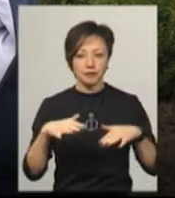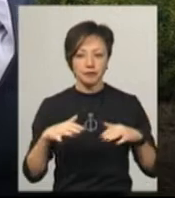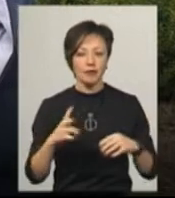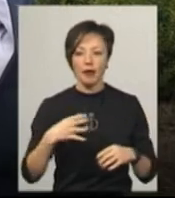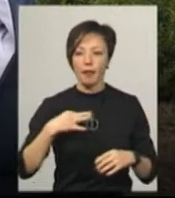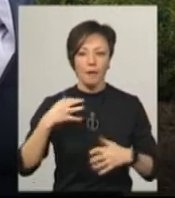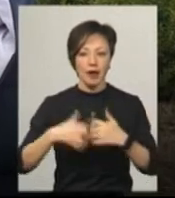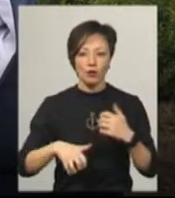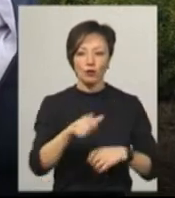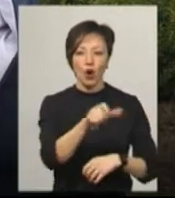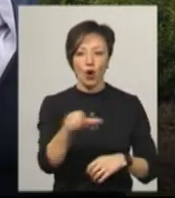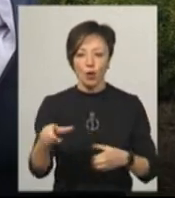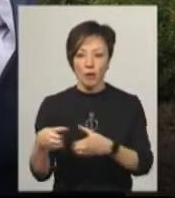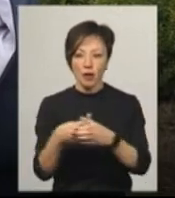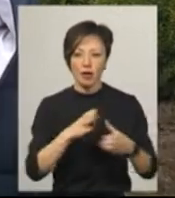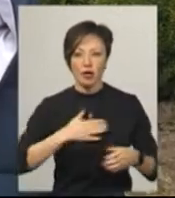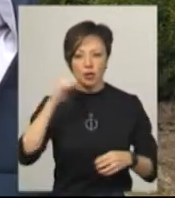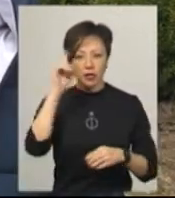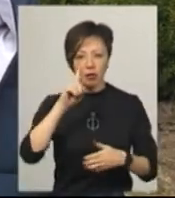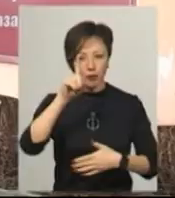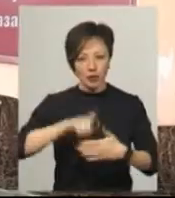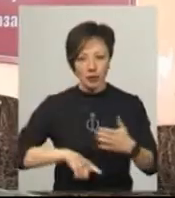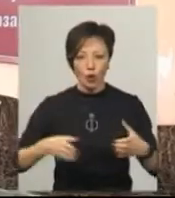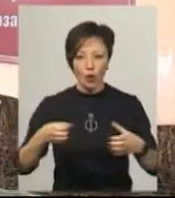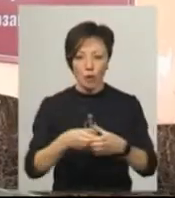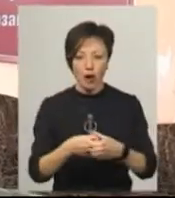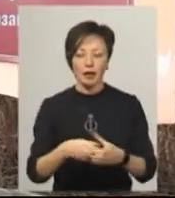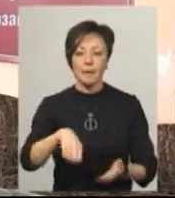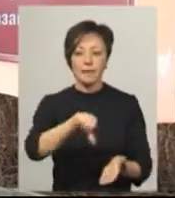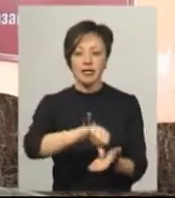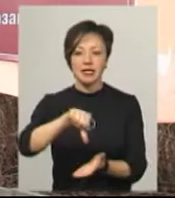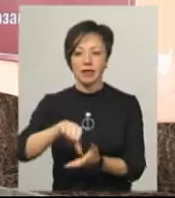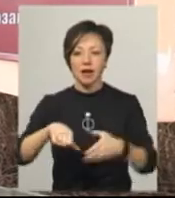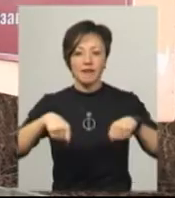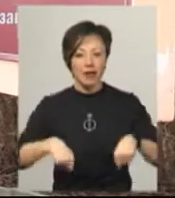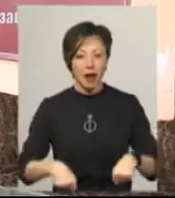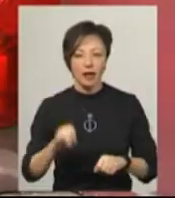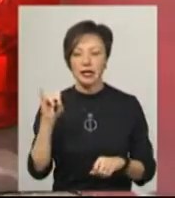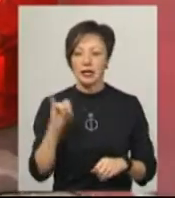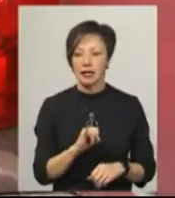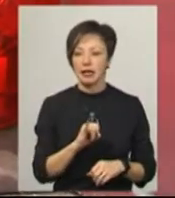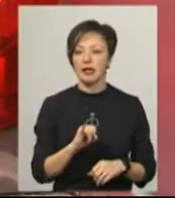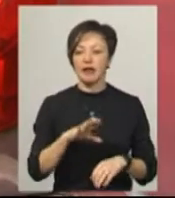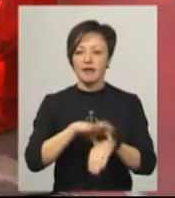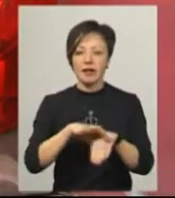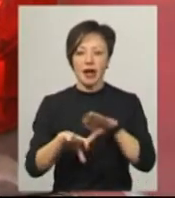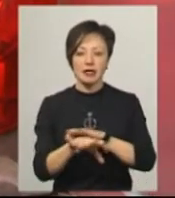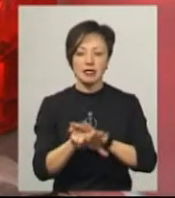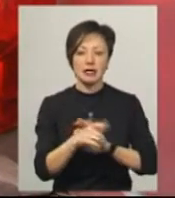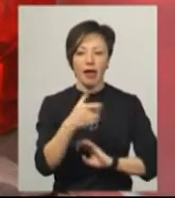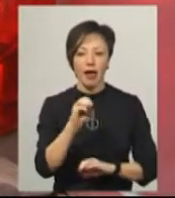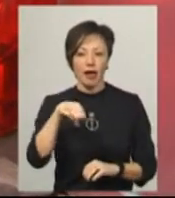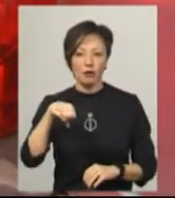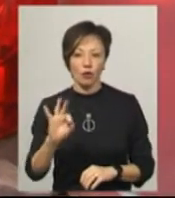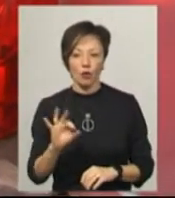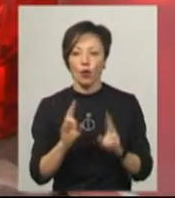громадськість, наша іудейська релігійна громада, представники влади і в'язні гетто, ті, хто